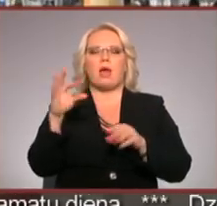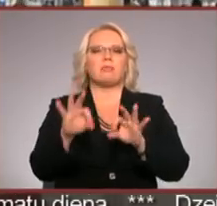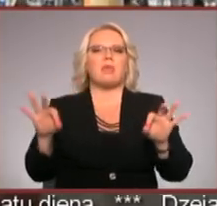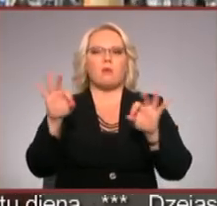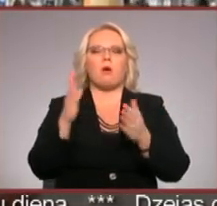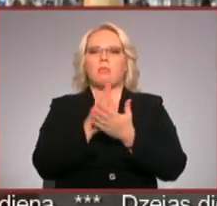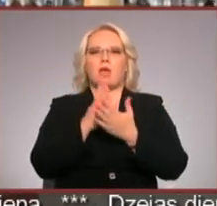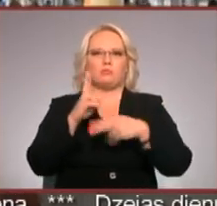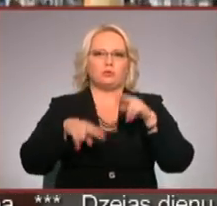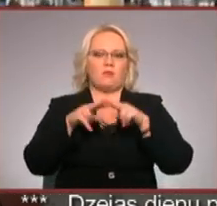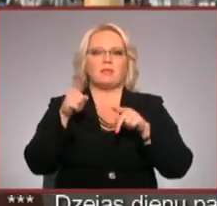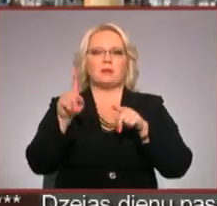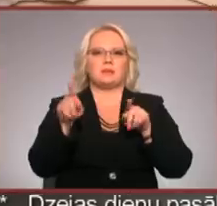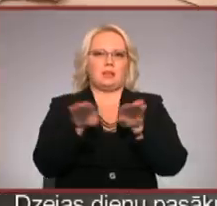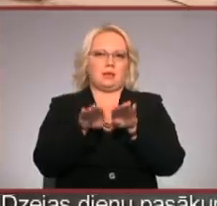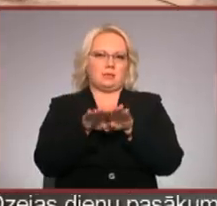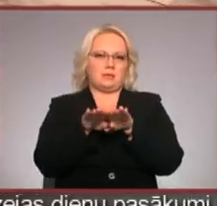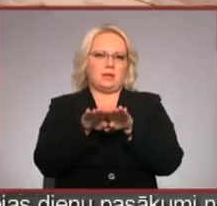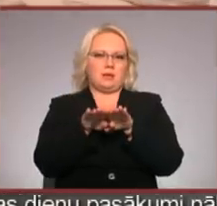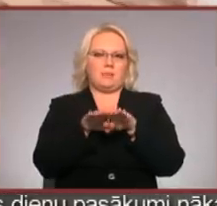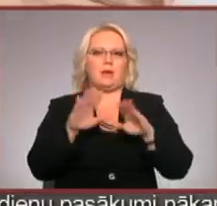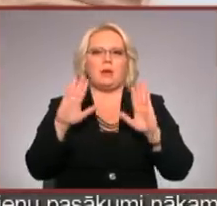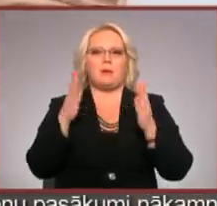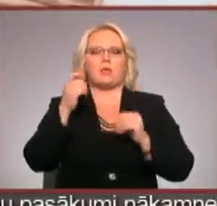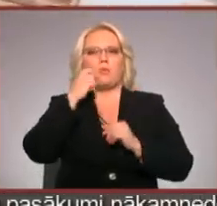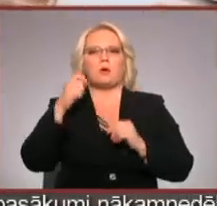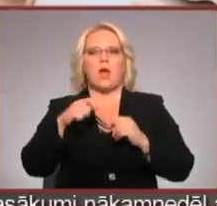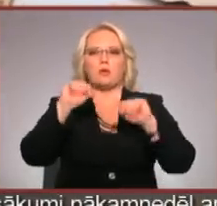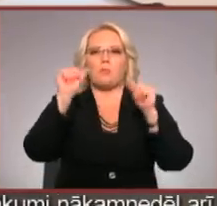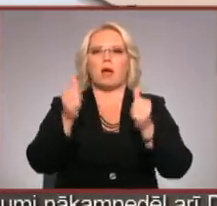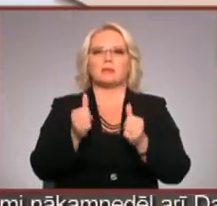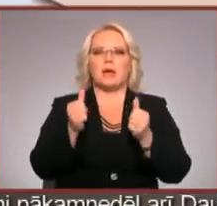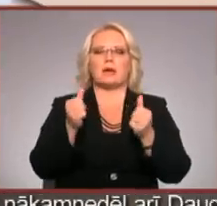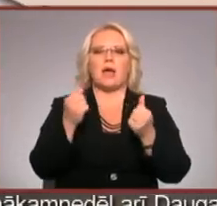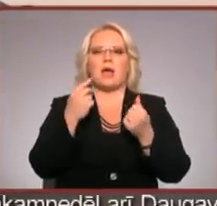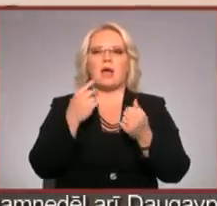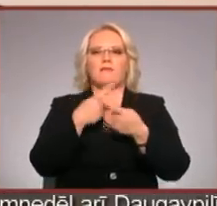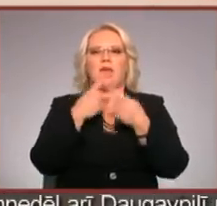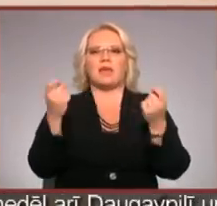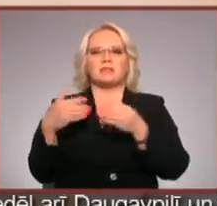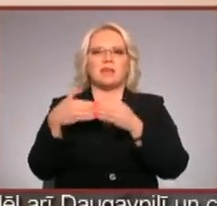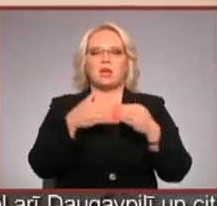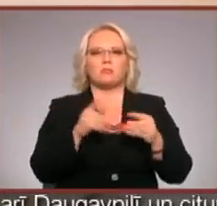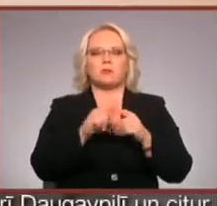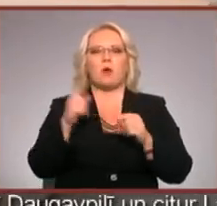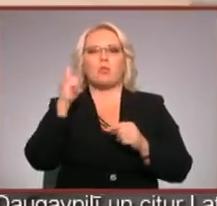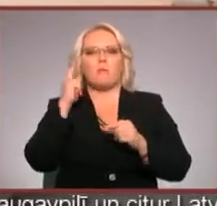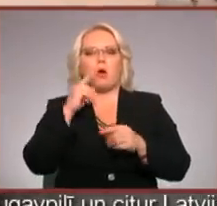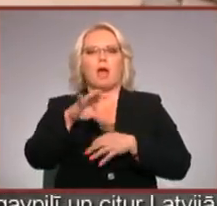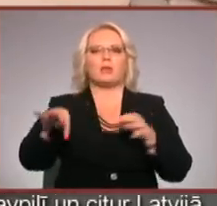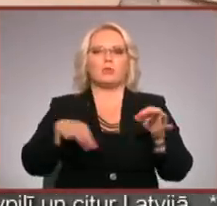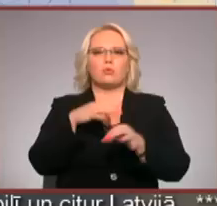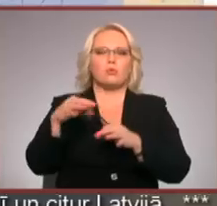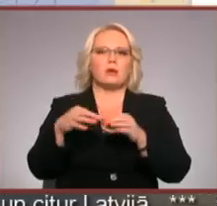uzbūvējusi. Tas ir līdzīgi. Savukārt, Ukraiņu mākslinieku vēstījums ir par domāšanas un arhitektūras evolūciju